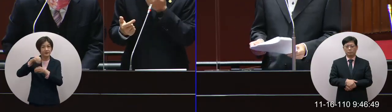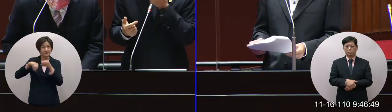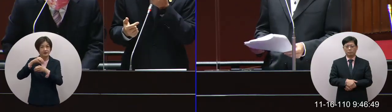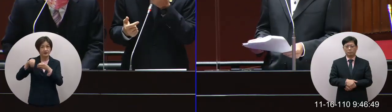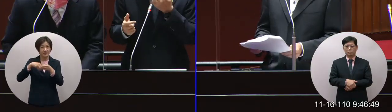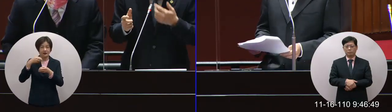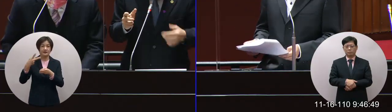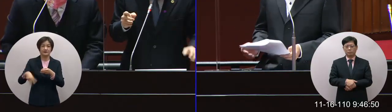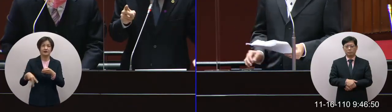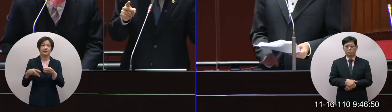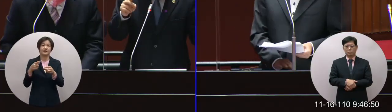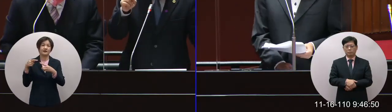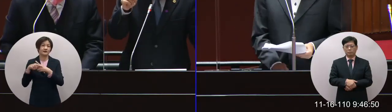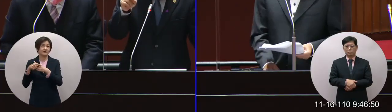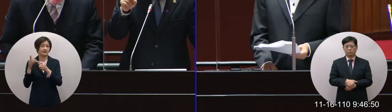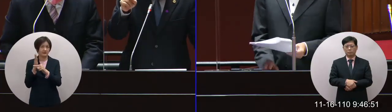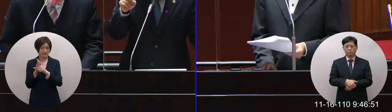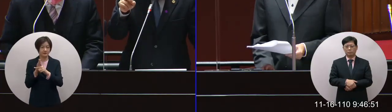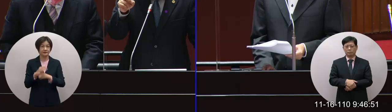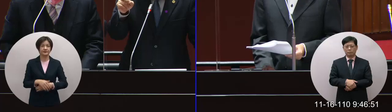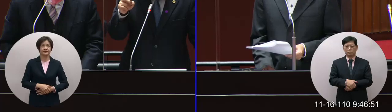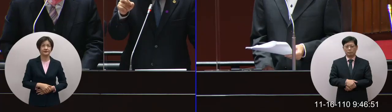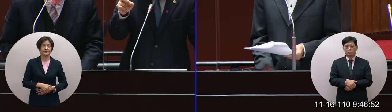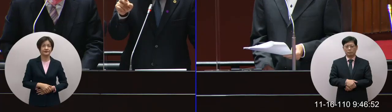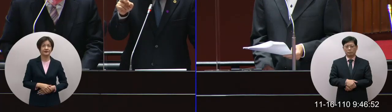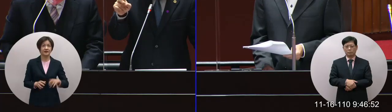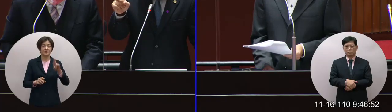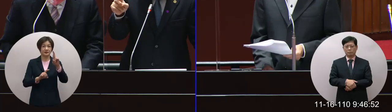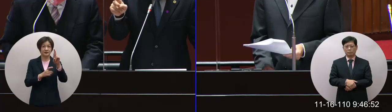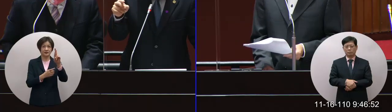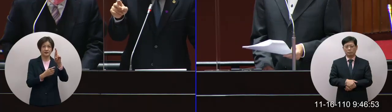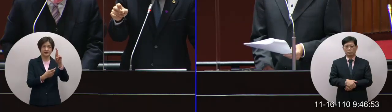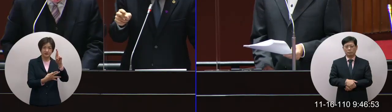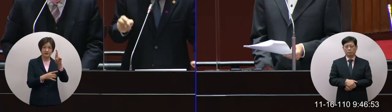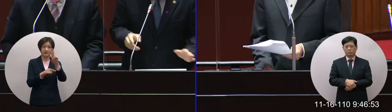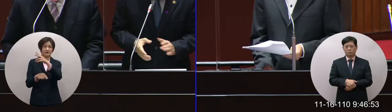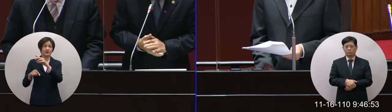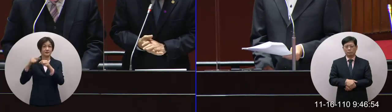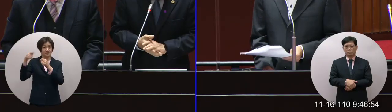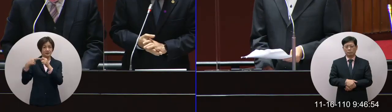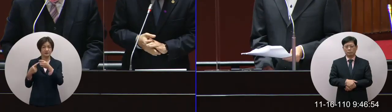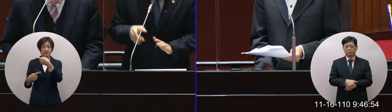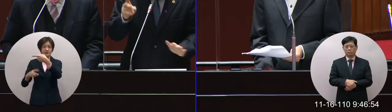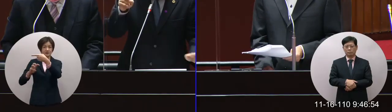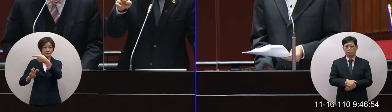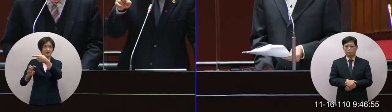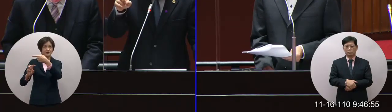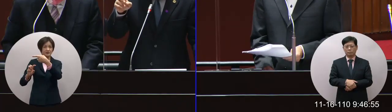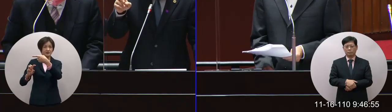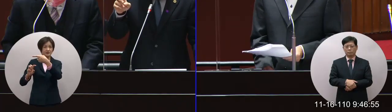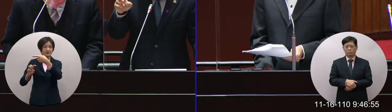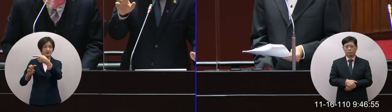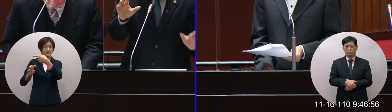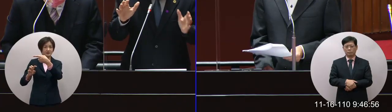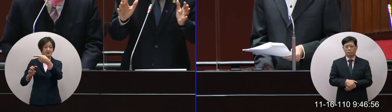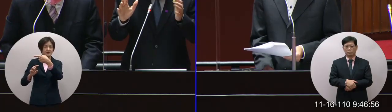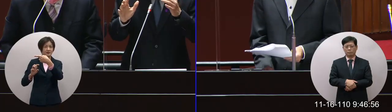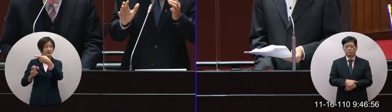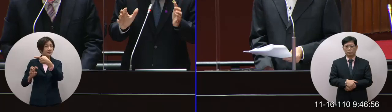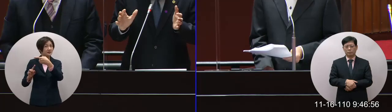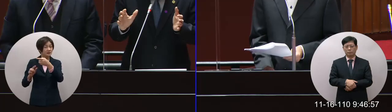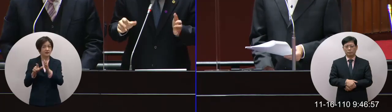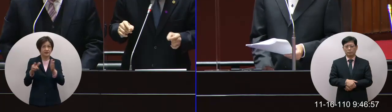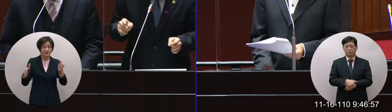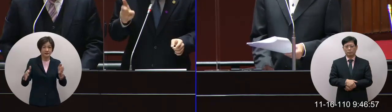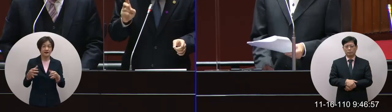努力那我們現在最近也把這個12月14到1月31的這個到1月31的這個